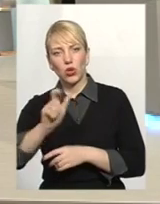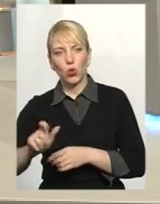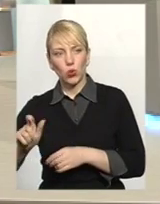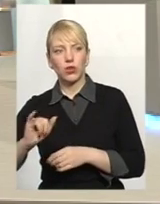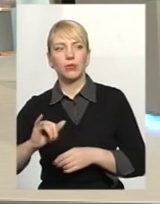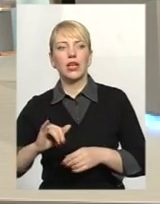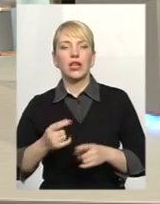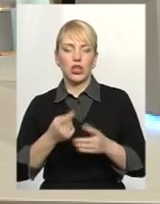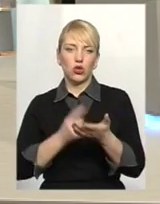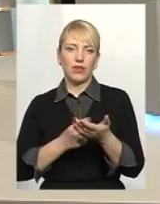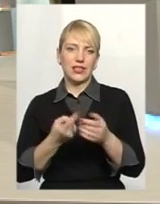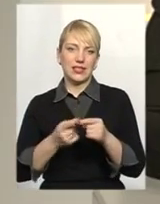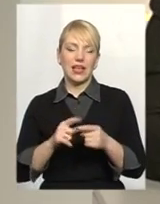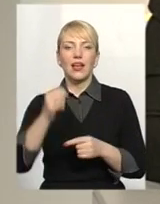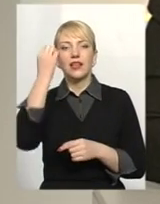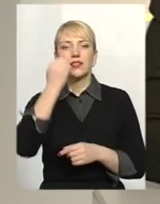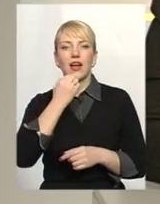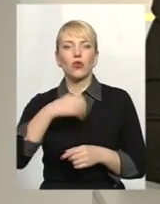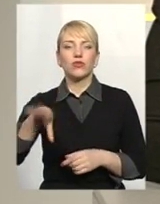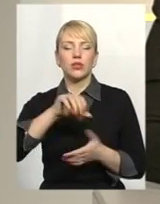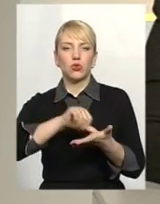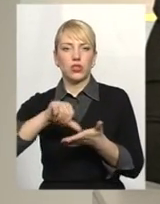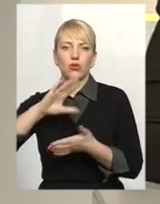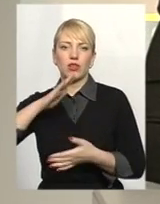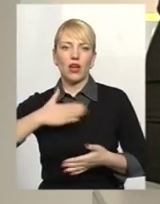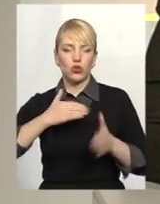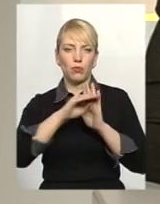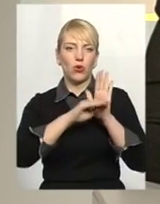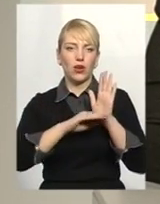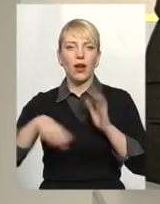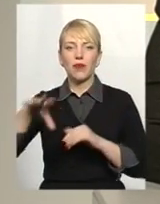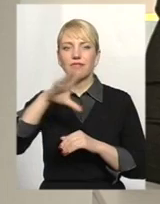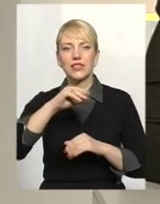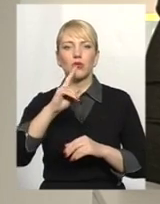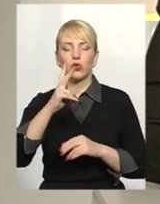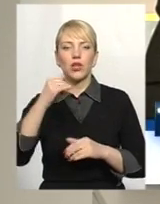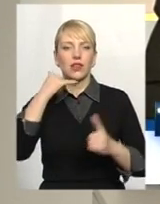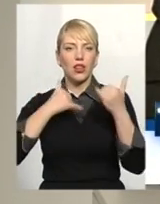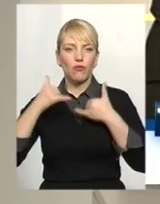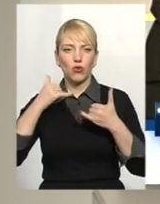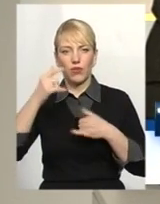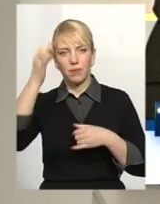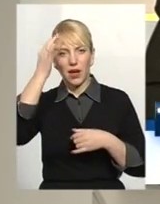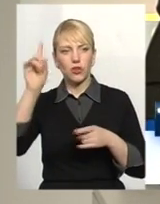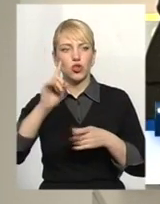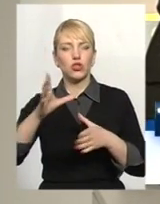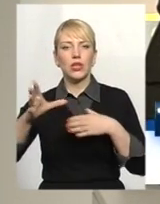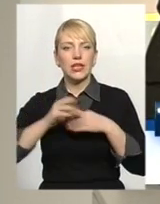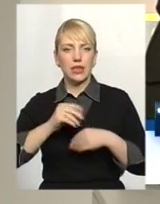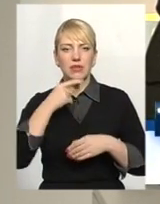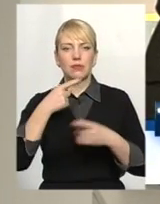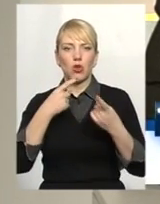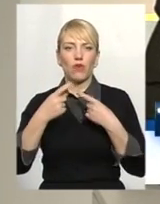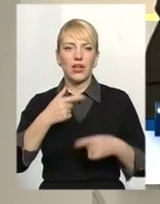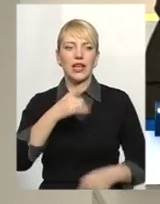і довести це. Я дякую учасникам нашої програми, дякую усім, хто телефонував. Нагадую, з нами сьогодні спілкувалися